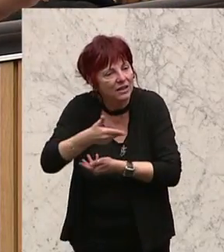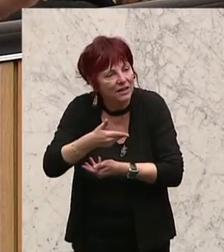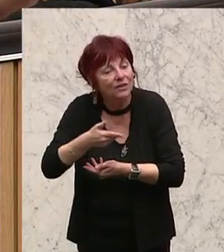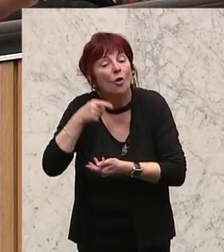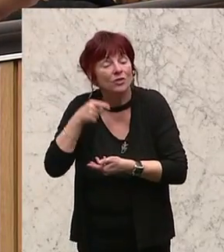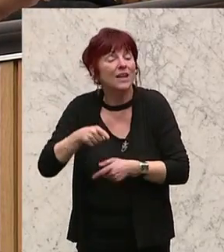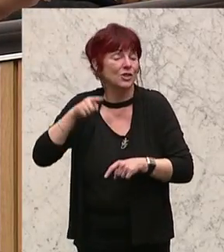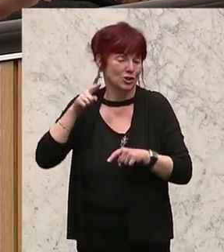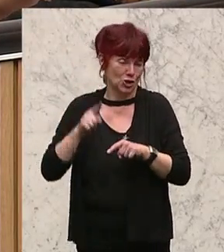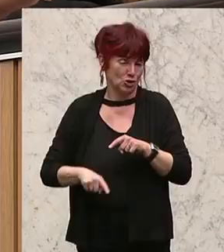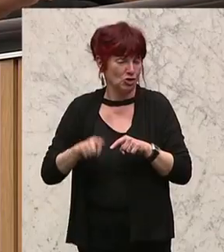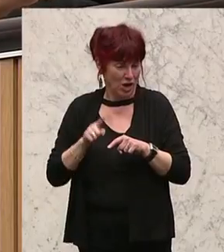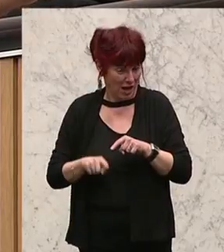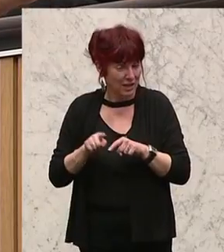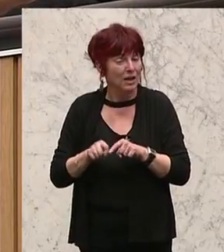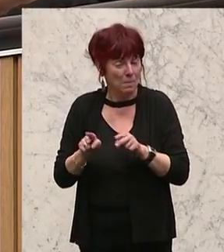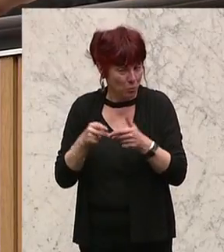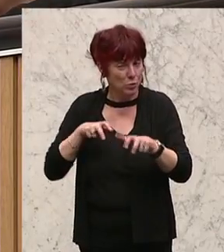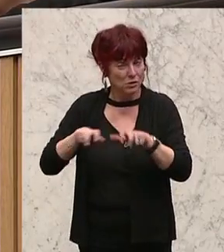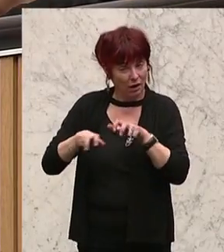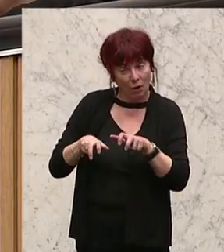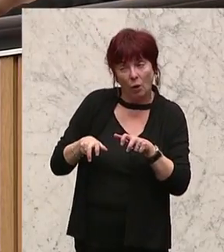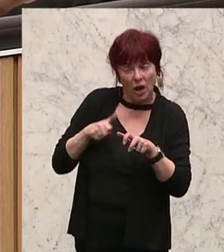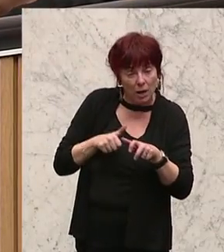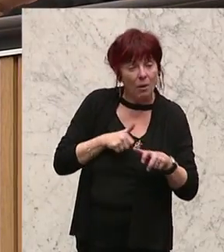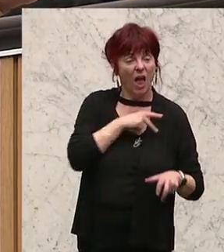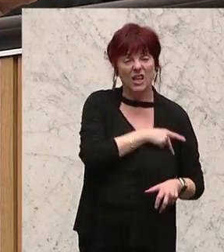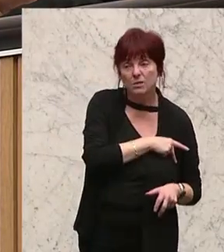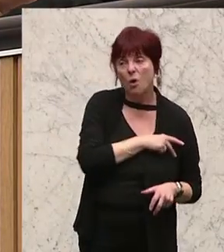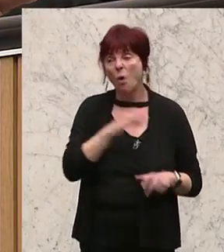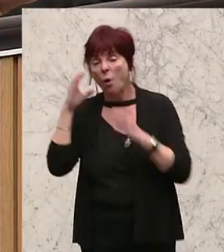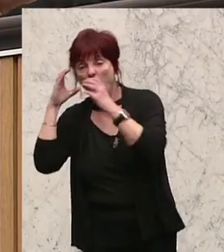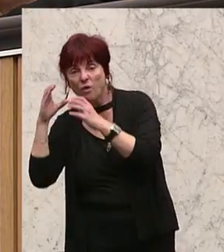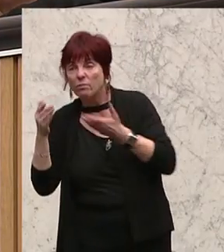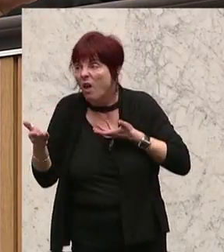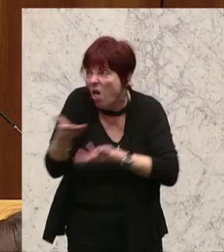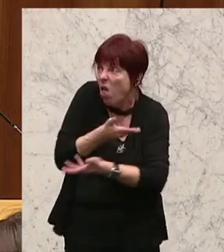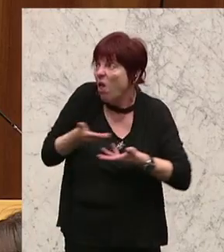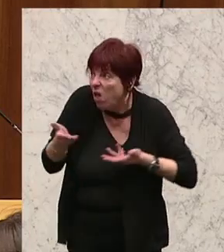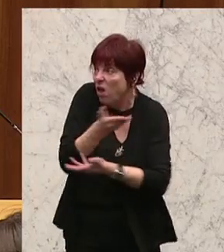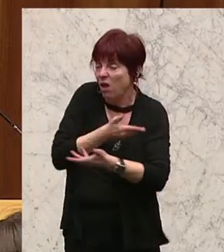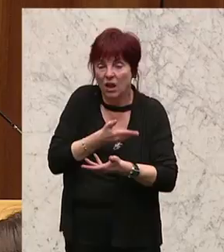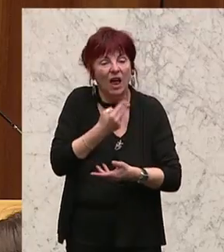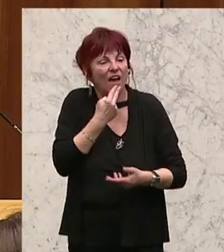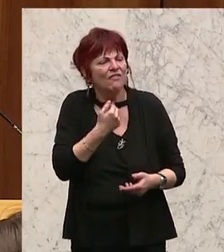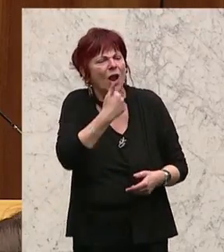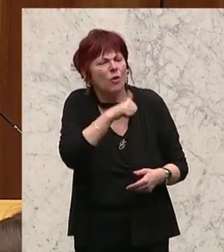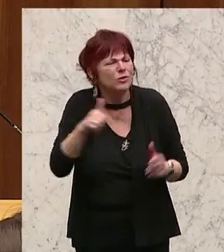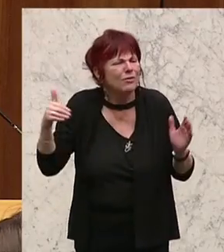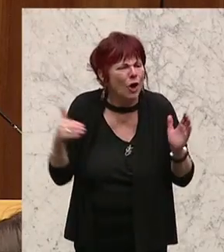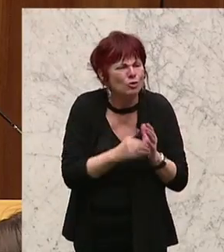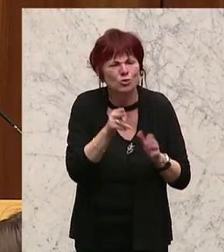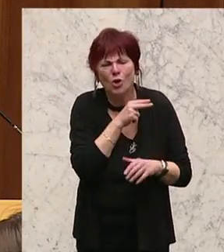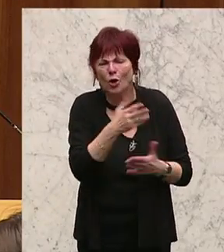Bundesregierung, dass immer abgetauscht und gegengehandelt wird. Es ist auch nicht gerecht, denen, die Hunderttausende Euro an Förderungen erhalten,